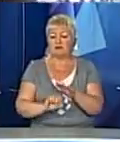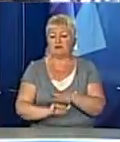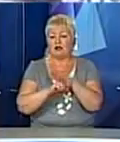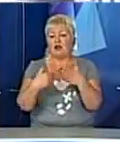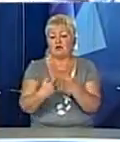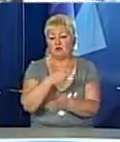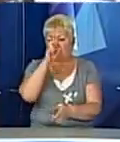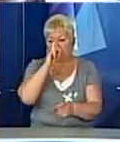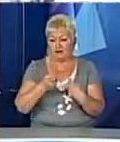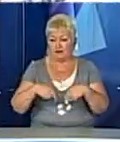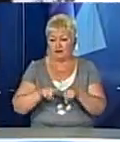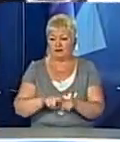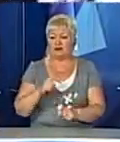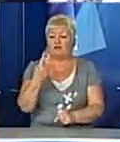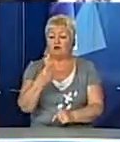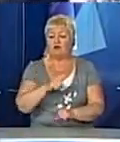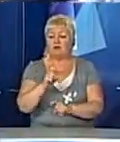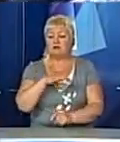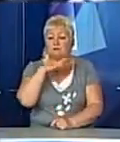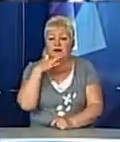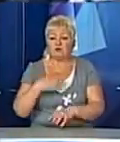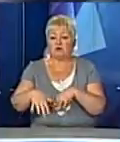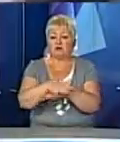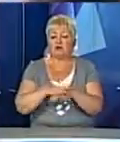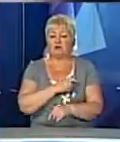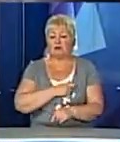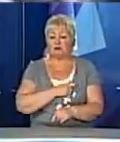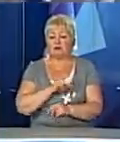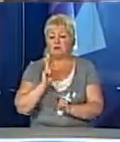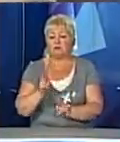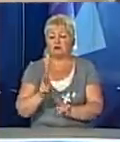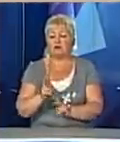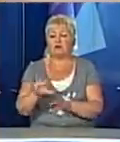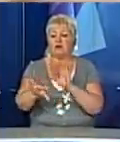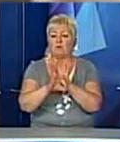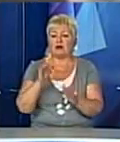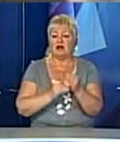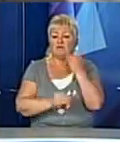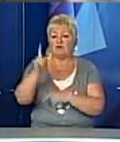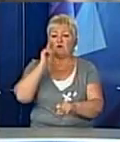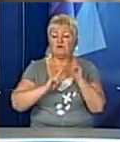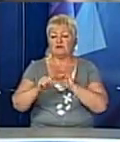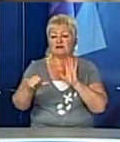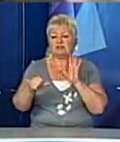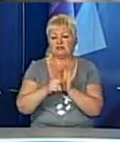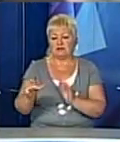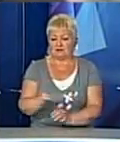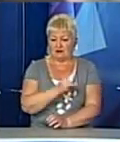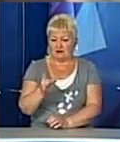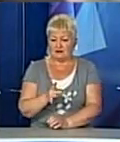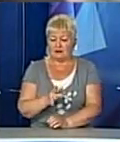України. Він один з небагатьох народних депутатів, які обиралися до Верховної Ради України шість каденцій.